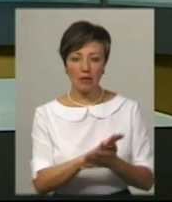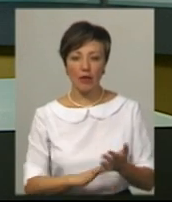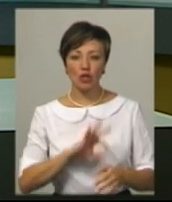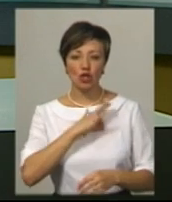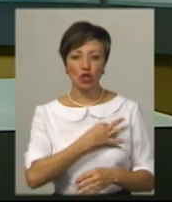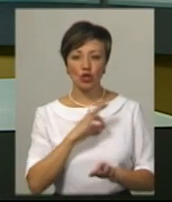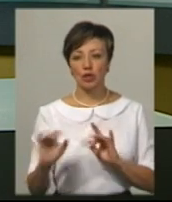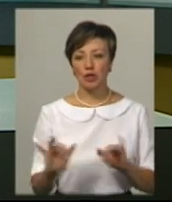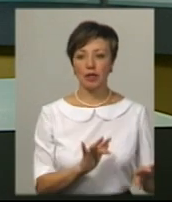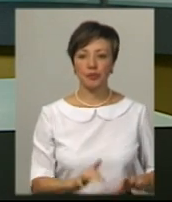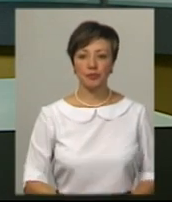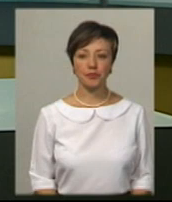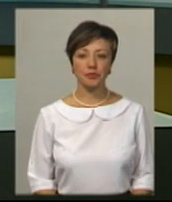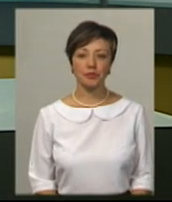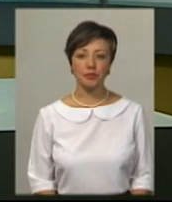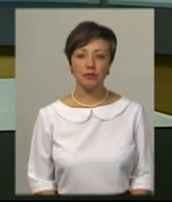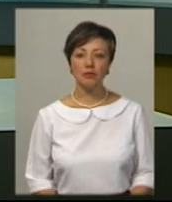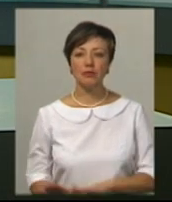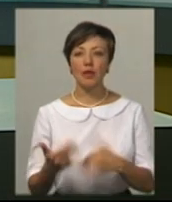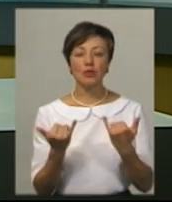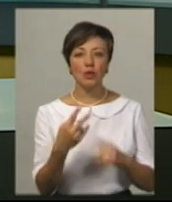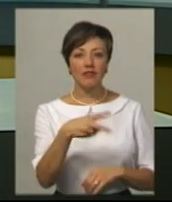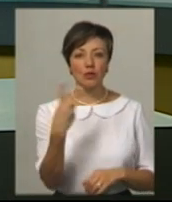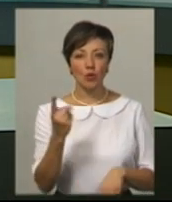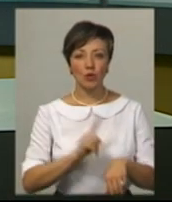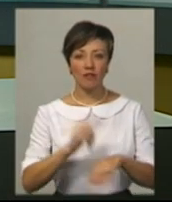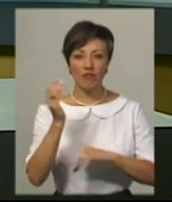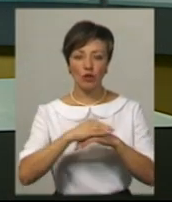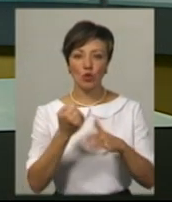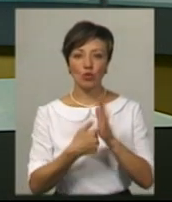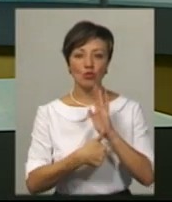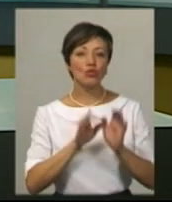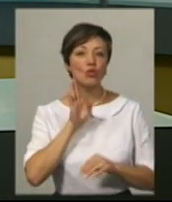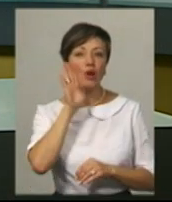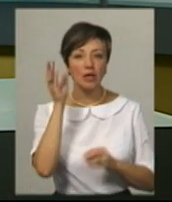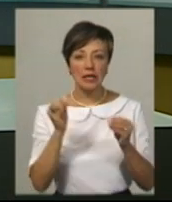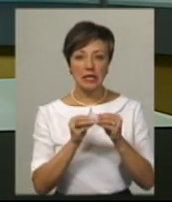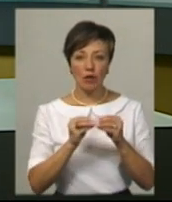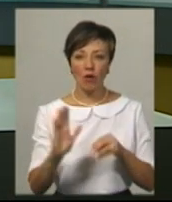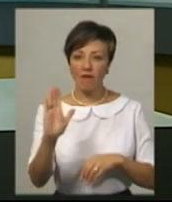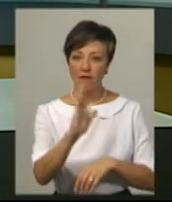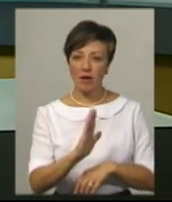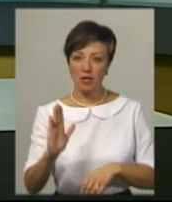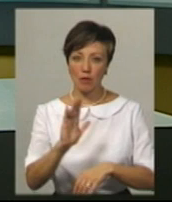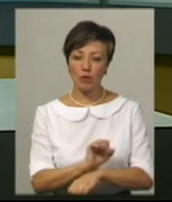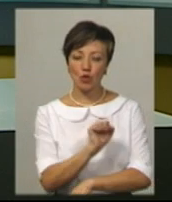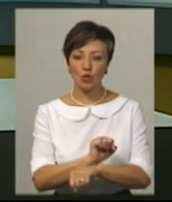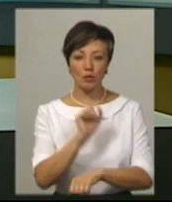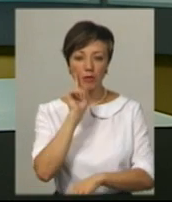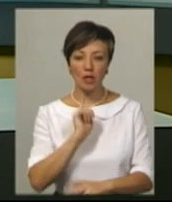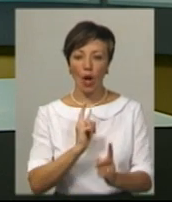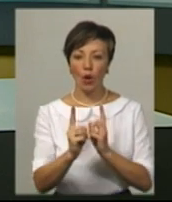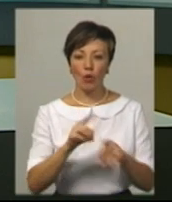слідчі дії. Сьогодні з 22-ї години вечора до 6-ї години ранку 10 вересня призупинять рух